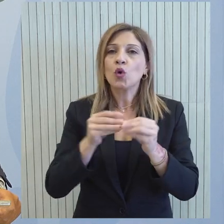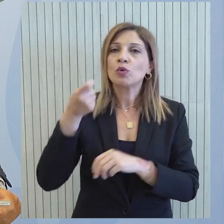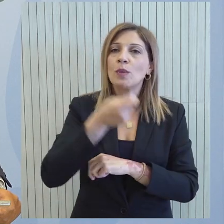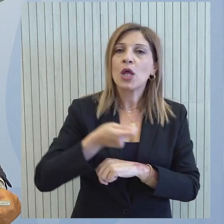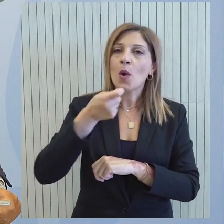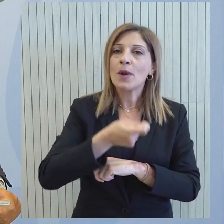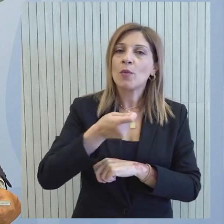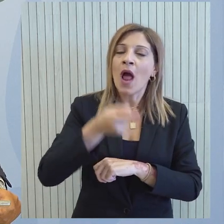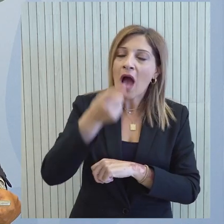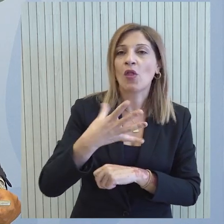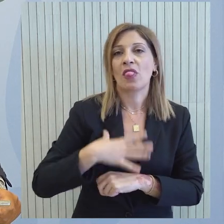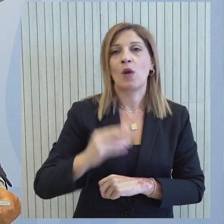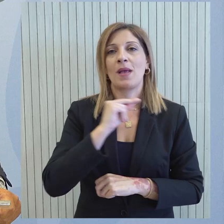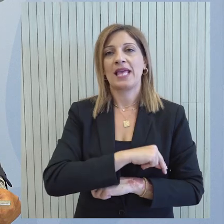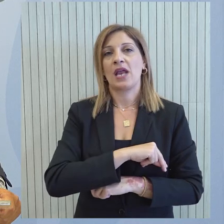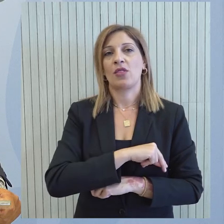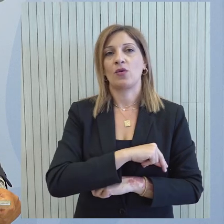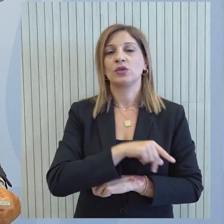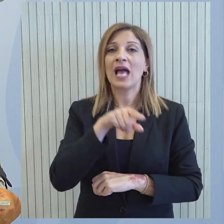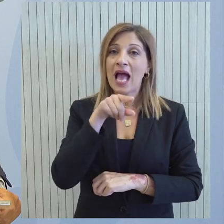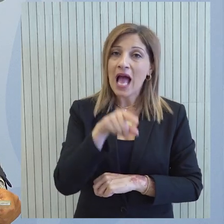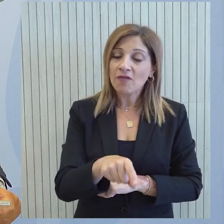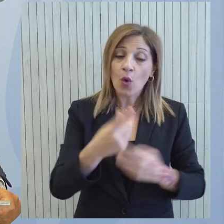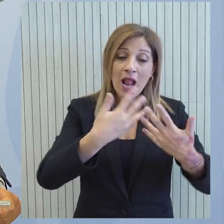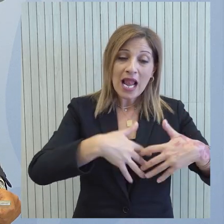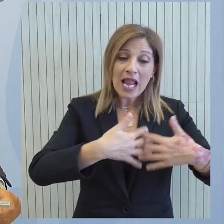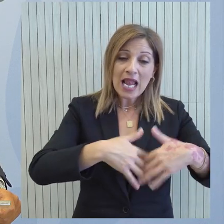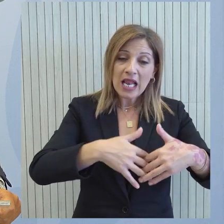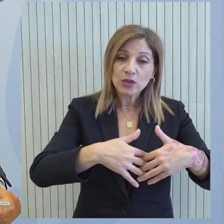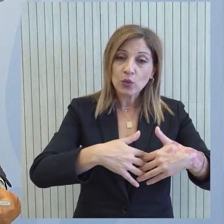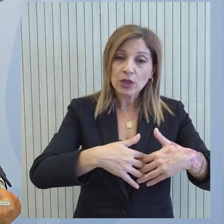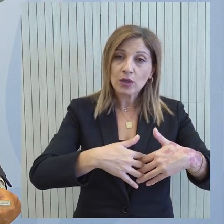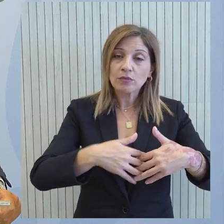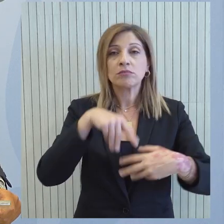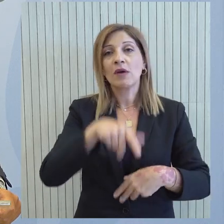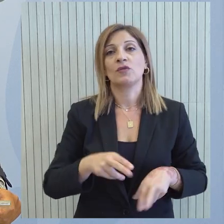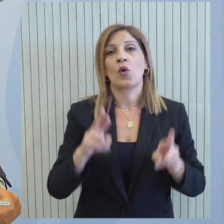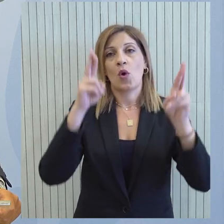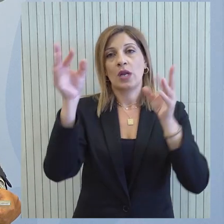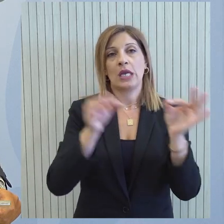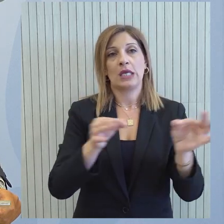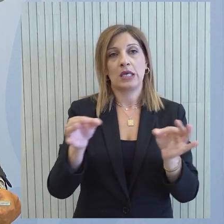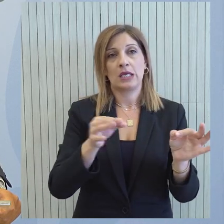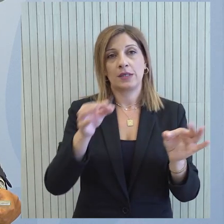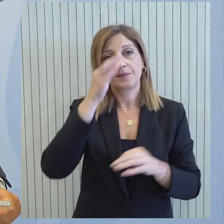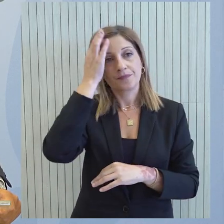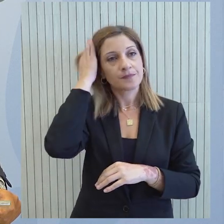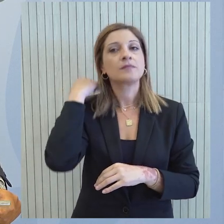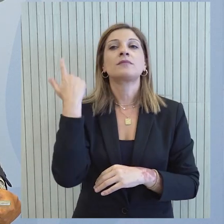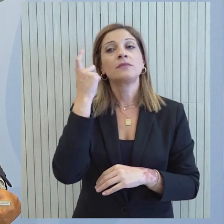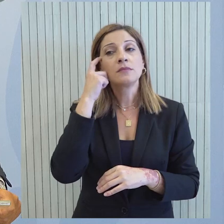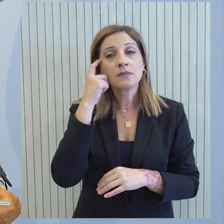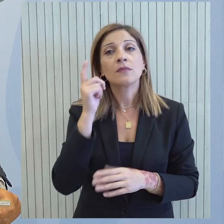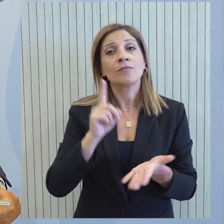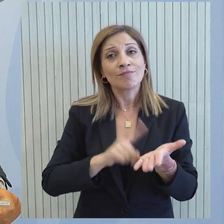στόχος μας και βεβαίως να διασφαλίσουμε ότι αυτό το έργο θα λειτουργήσει καταλυτικά στο ενεργειακό μας σχεδιασμό Άρα,